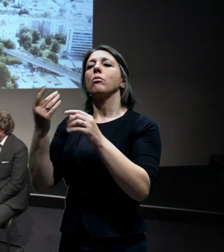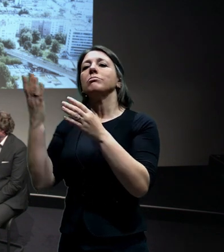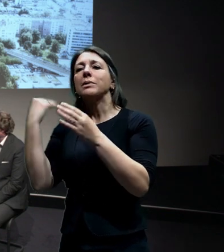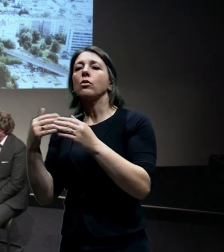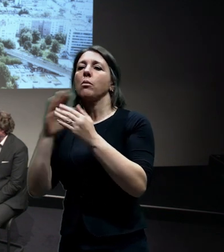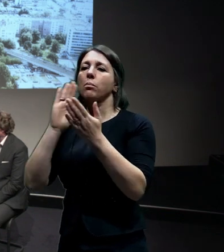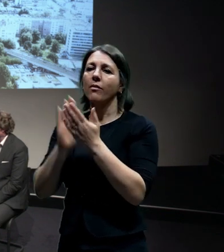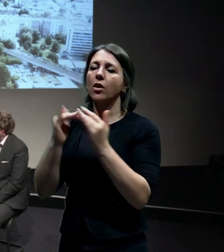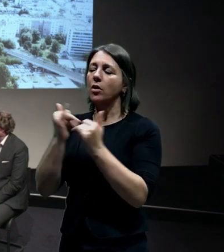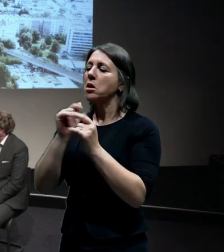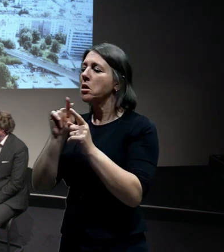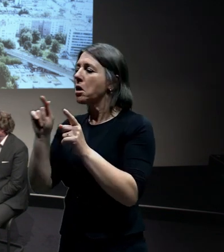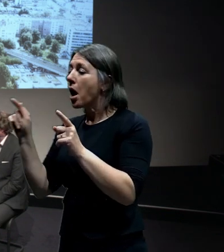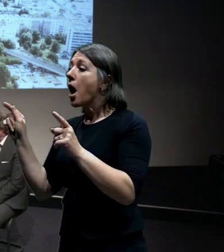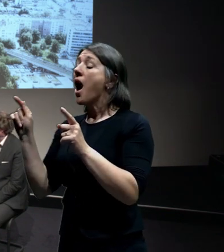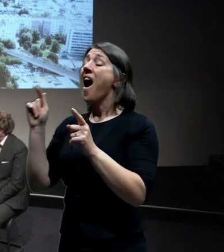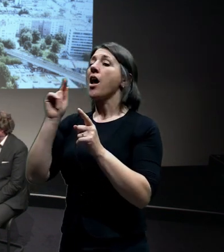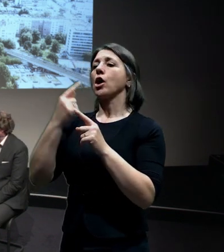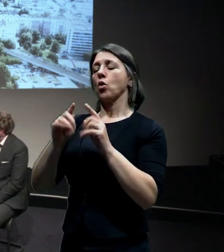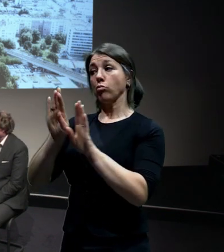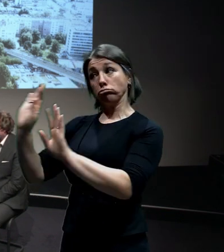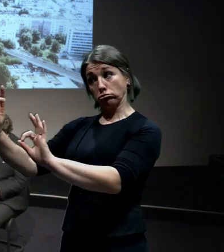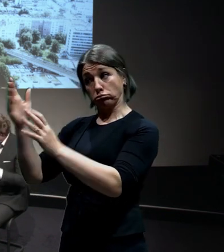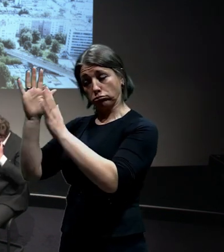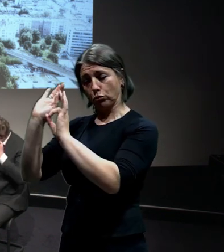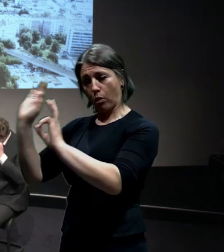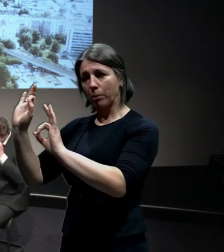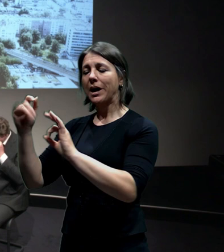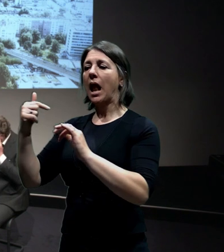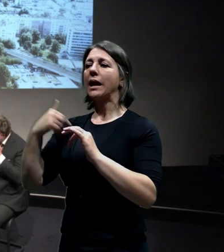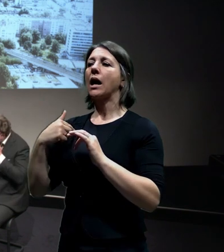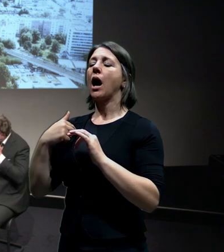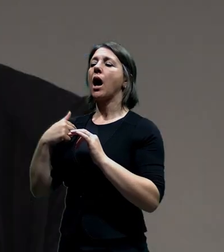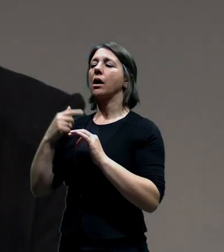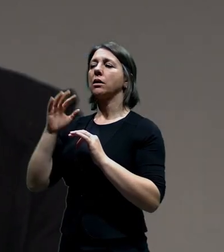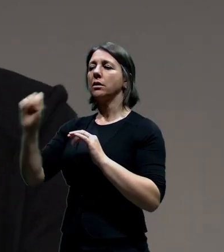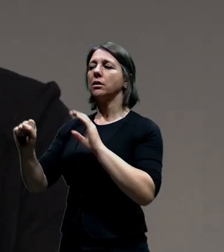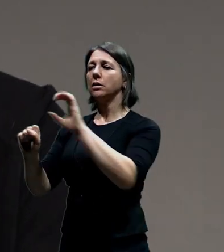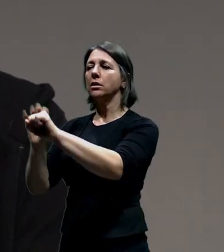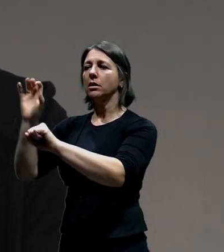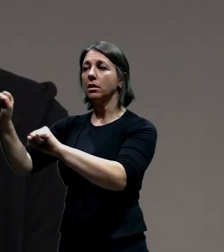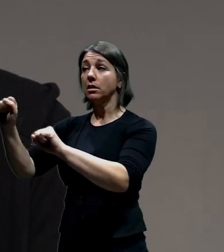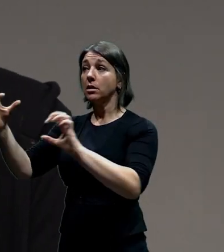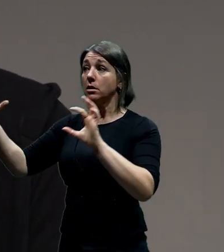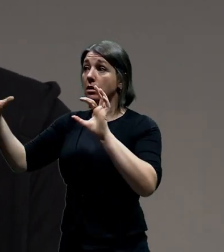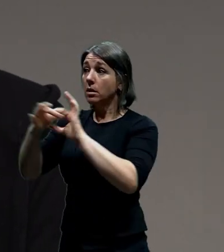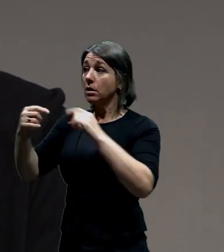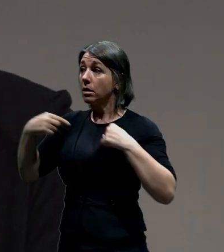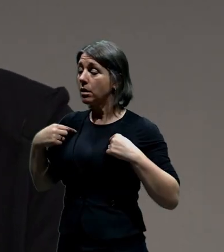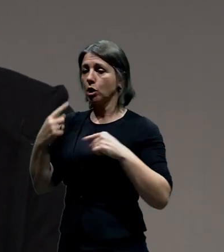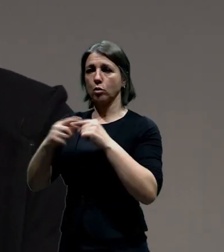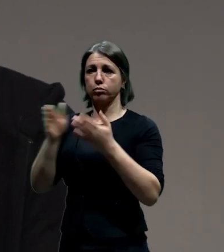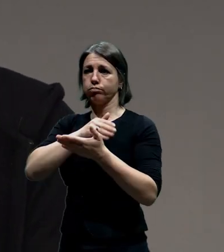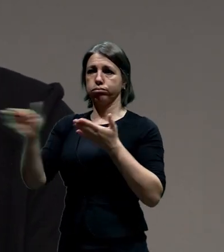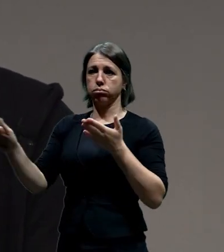prostě jako vymezit. Tady zazněly prostě nějaké jako informace, s kterými a já skutečně nechci mít nic společného. Já celý život bojuji za to, aby se